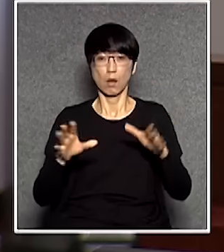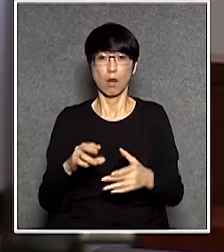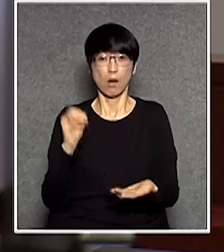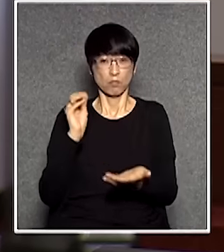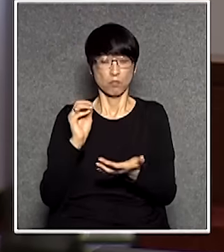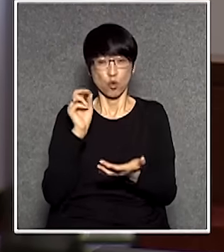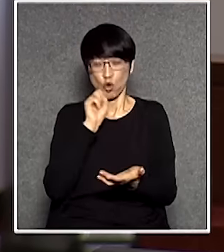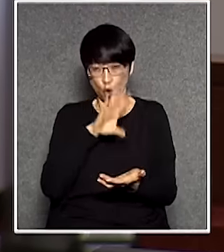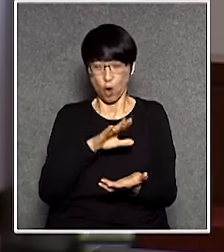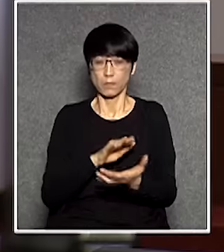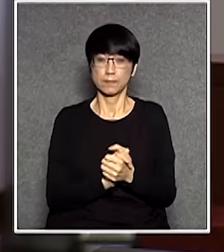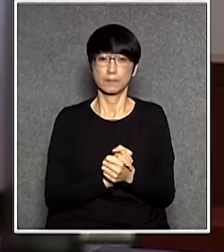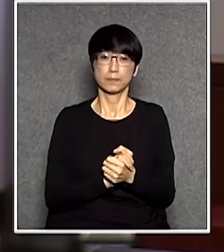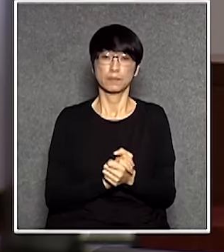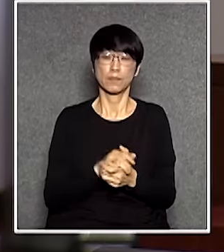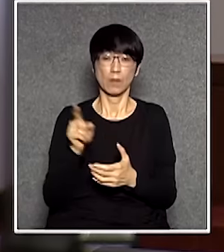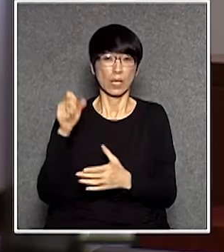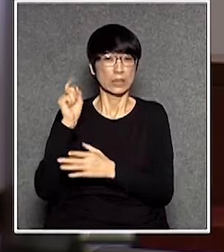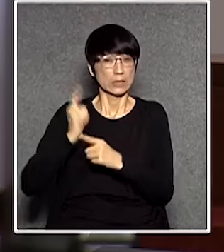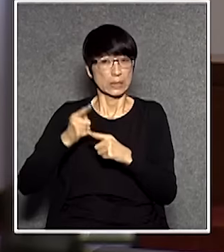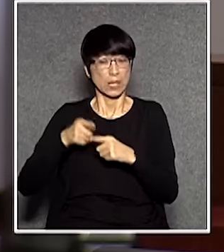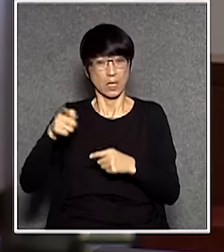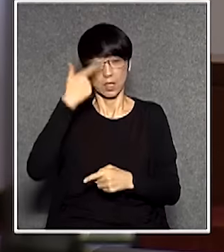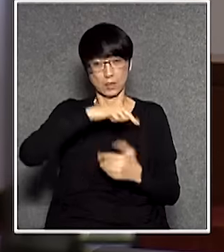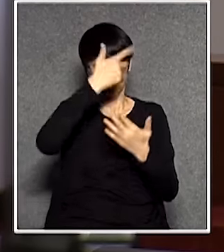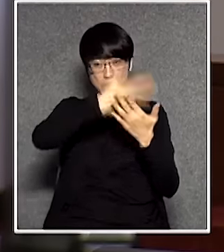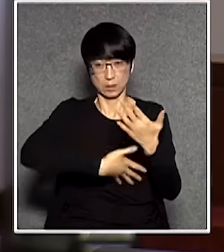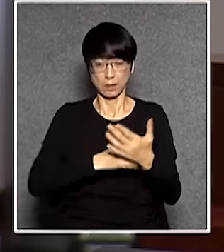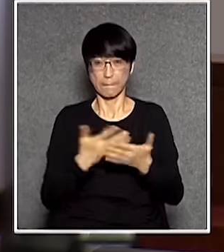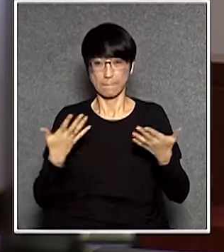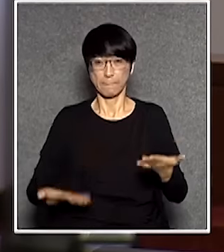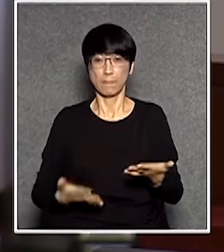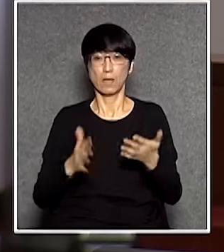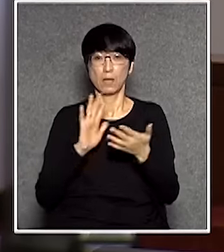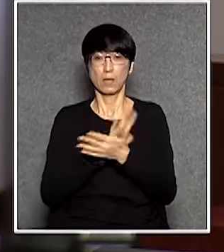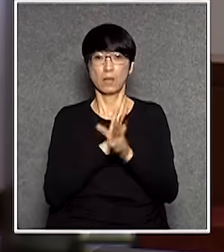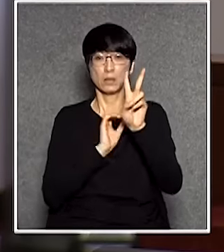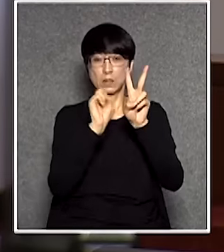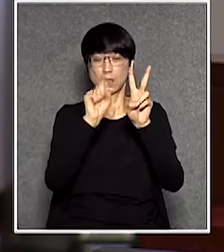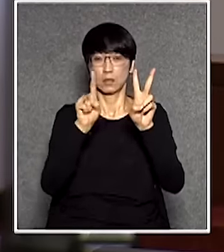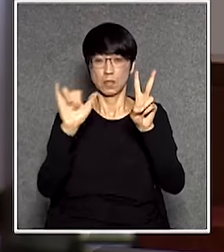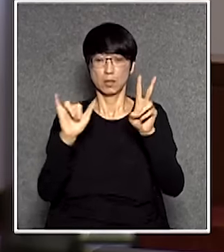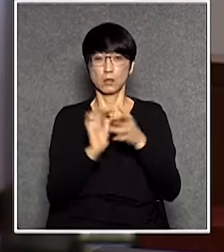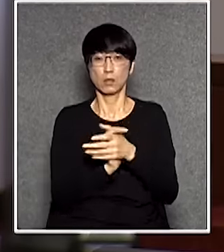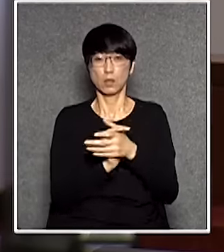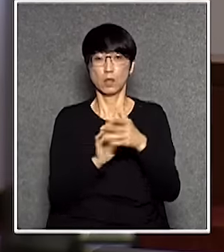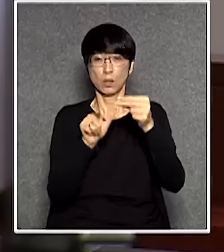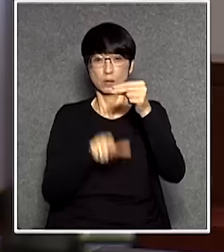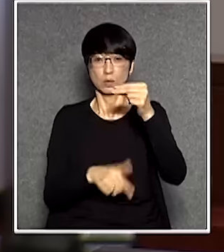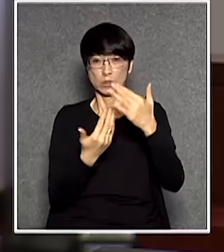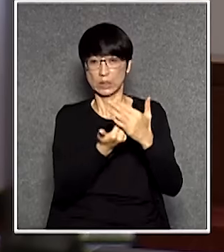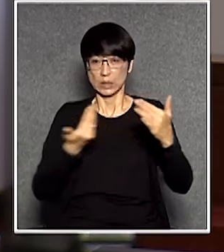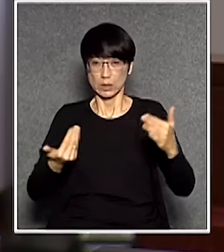旦告訴我們這個新空管系統就會在本年即是2016年的上半年全數啟用